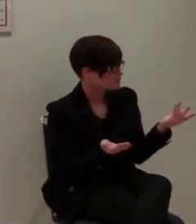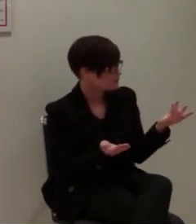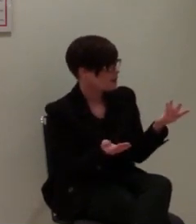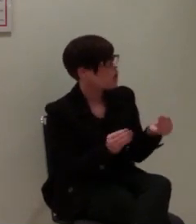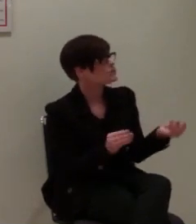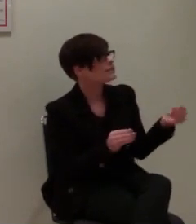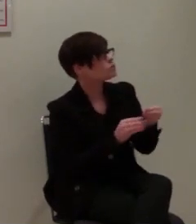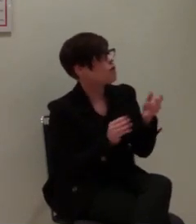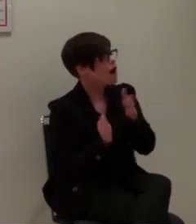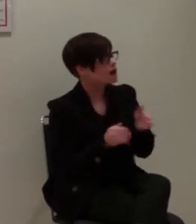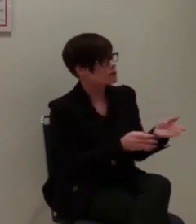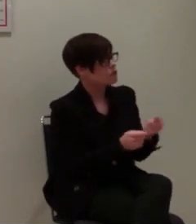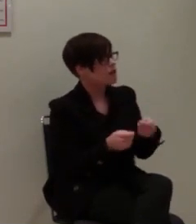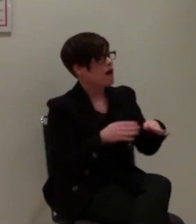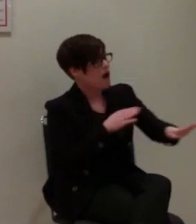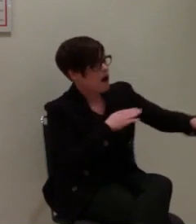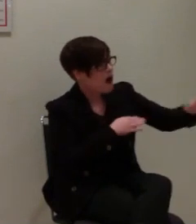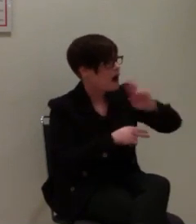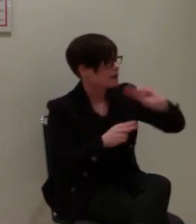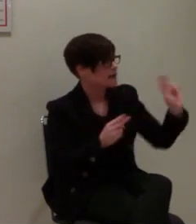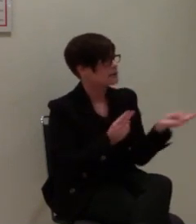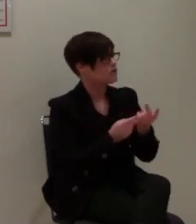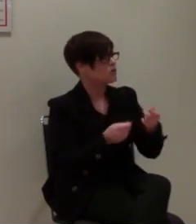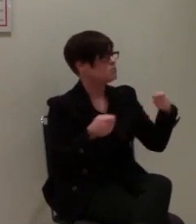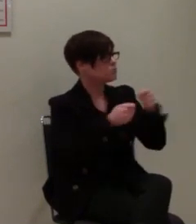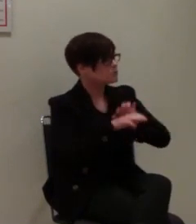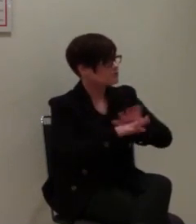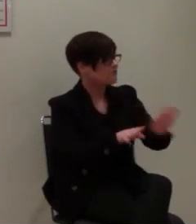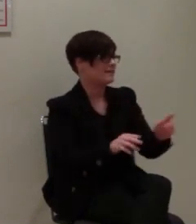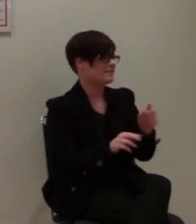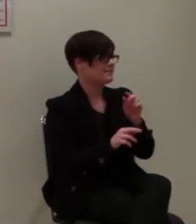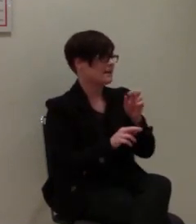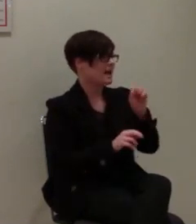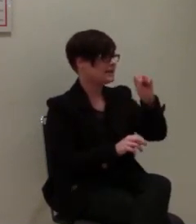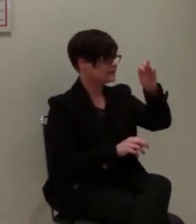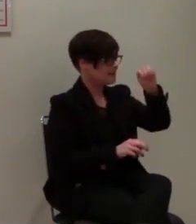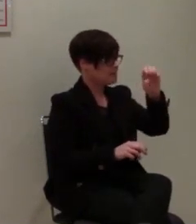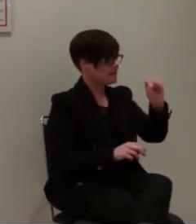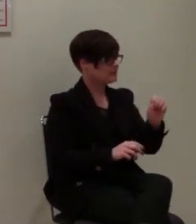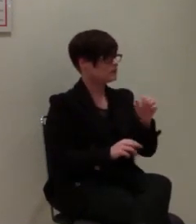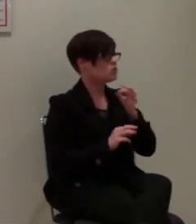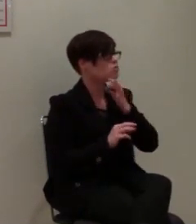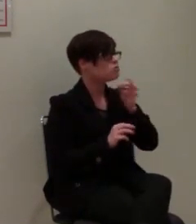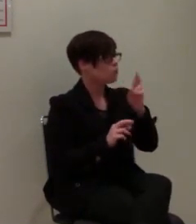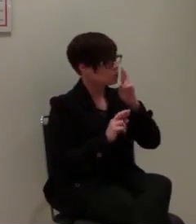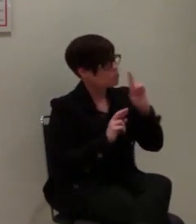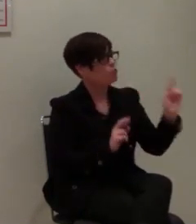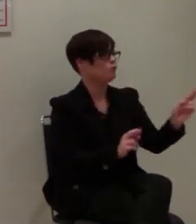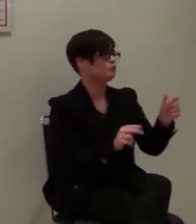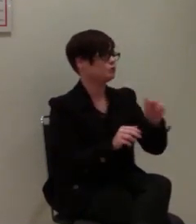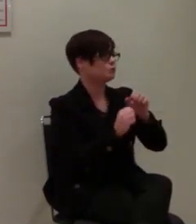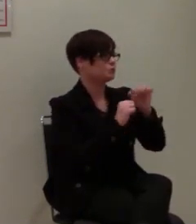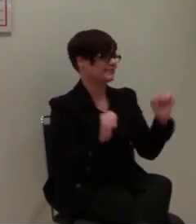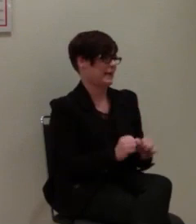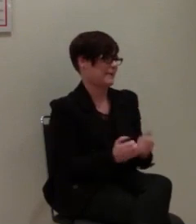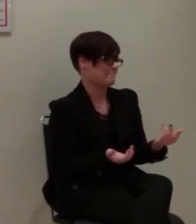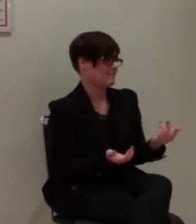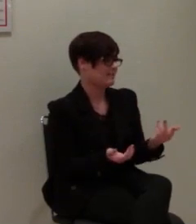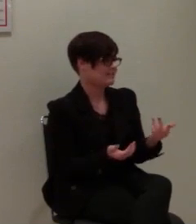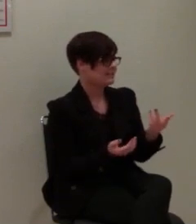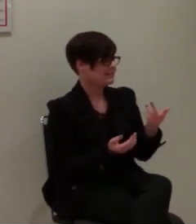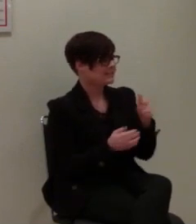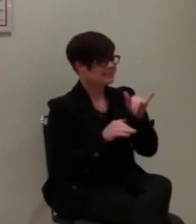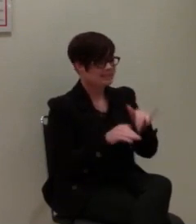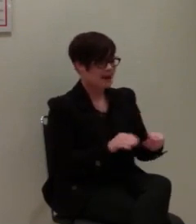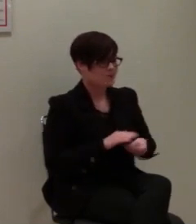die Einrichtung eines einheitlichen bundesweiten SMS-Notrufsystems. Dank der Unterstützung von Herrn Stephan